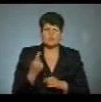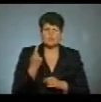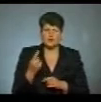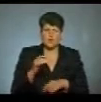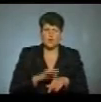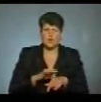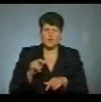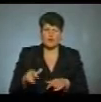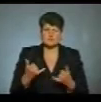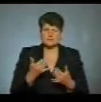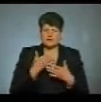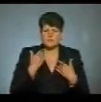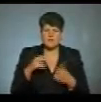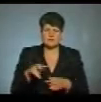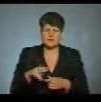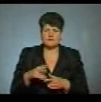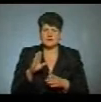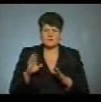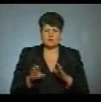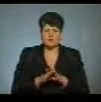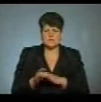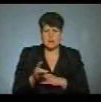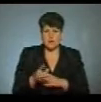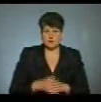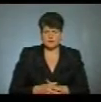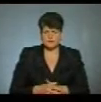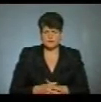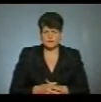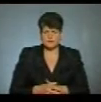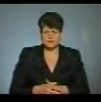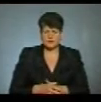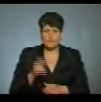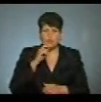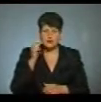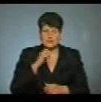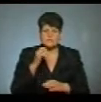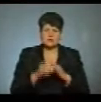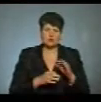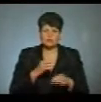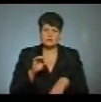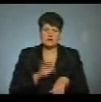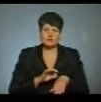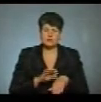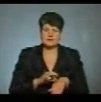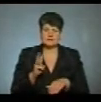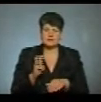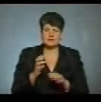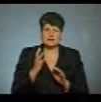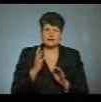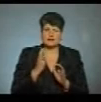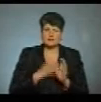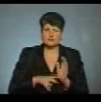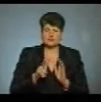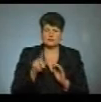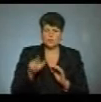хворого наразі немає в Лановецькому та Підволочиському районах. В Україні за добу на коронавірус захворіли 392